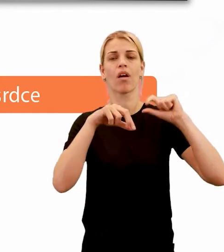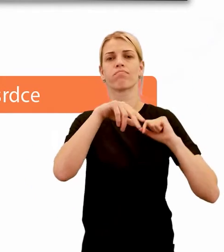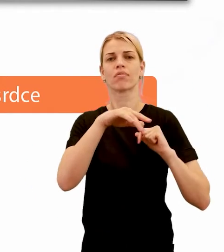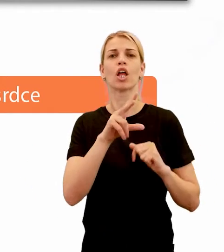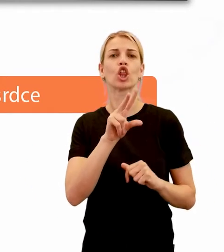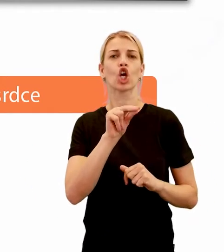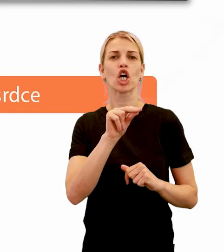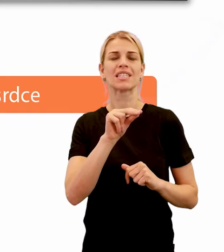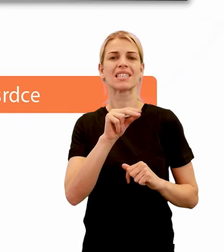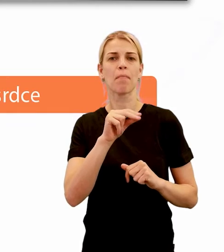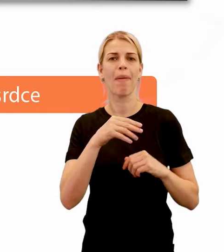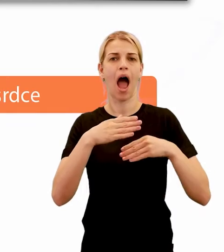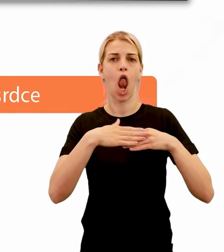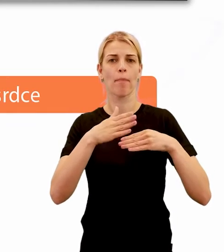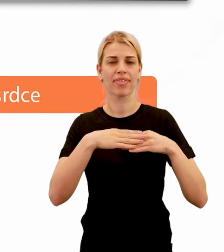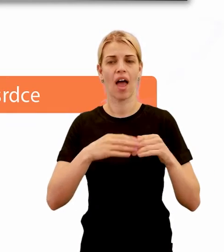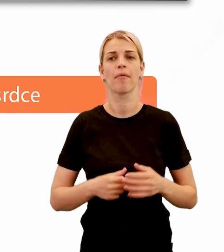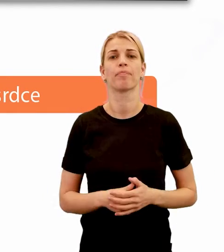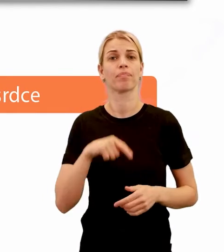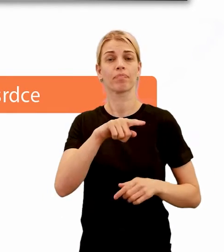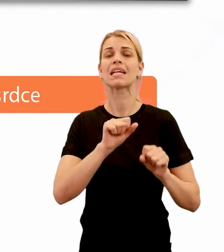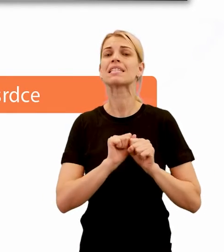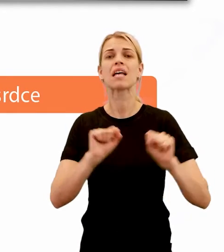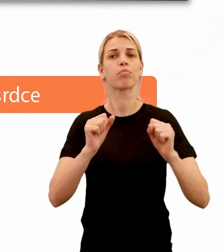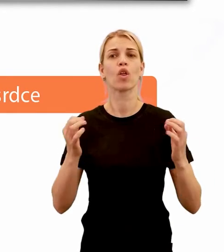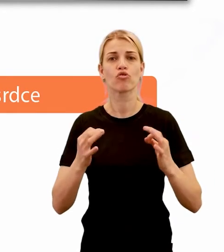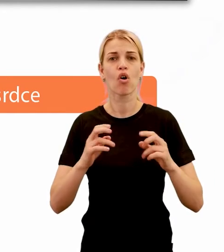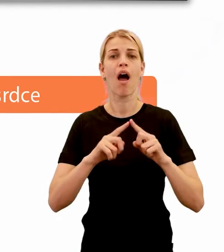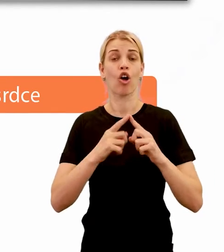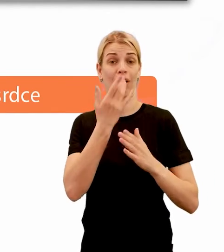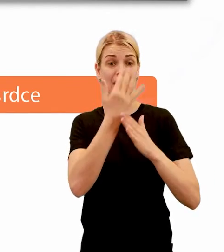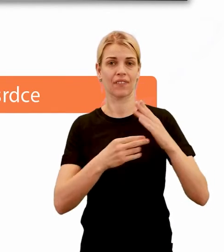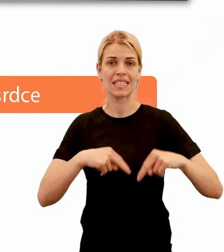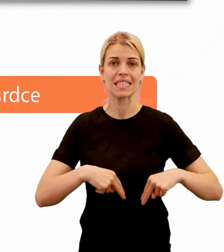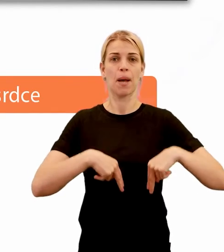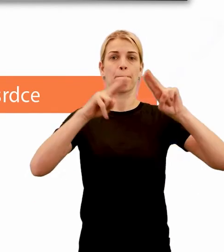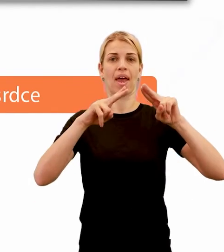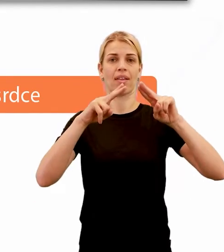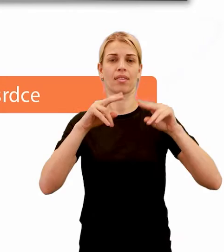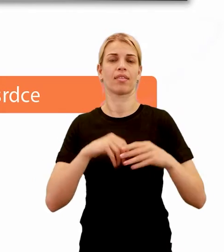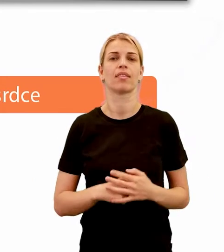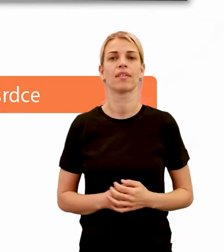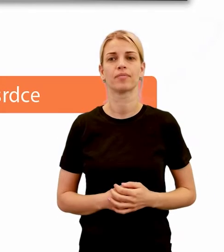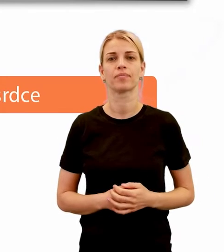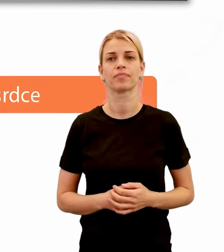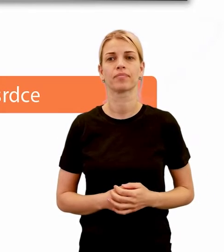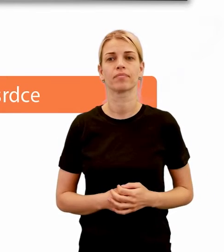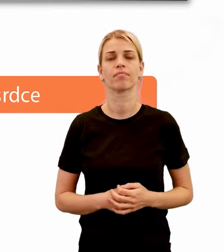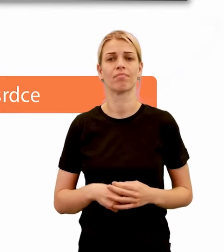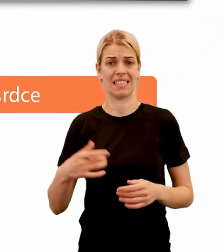chlopnie zabraňujú spätnému toku krvi z komor do predsiení. Celé srdce je takisto